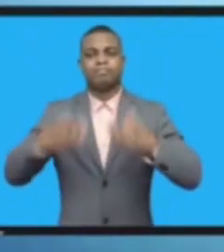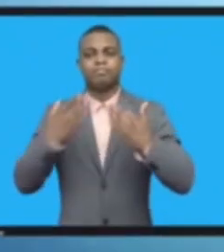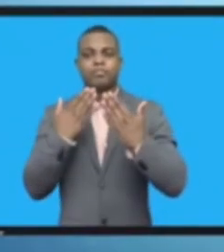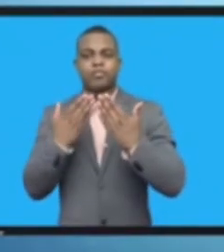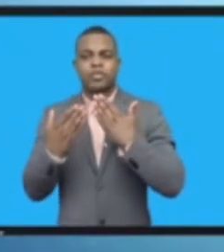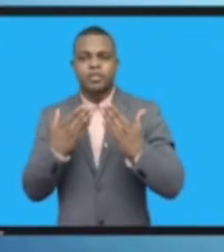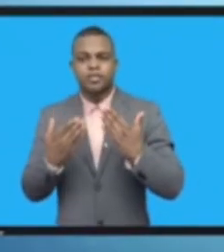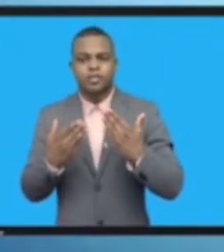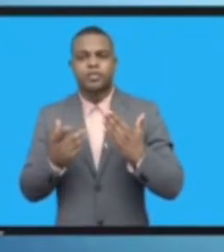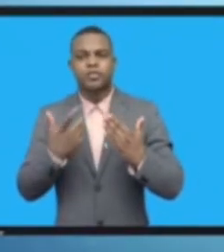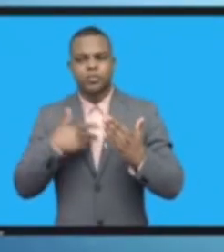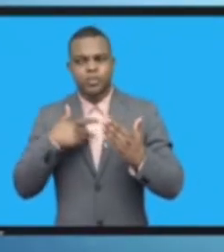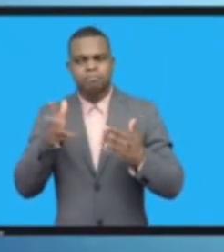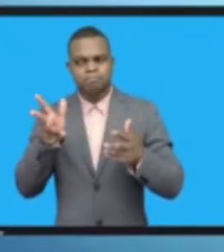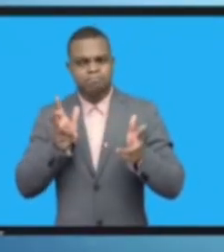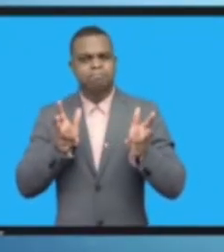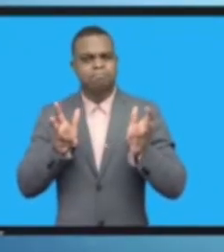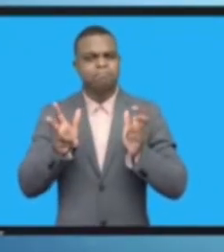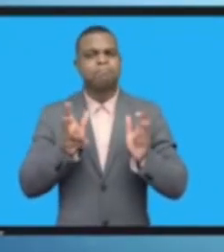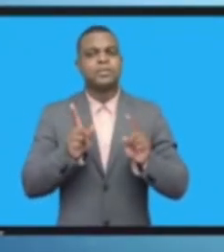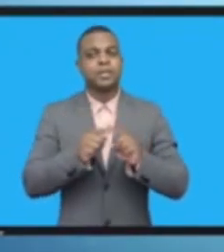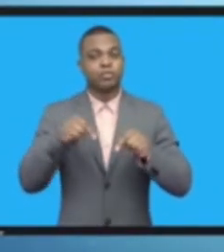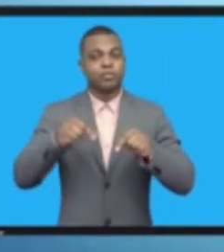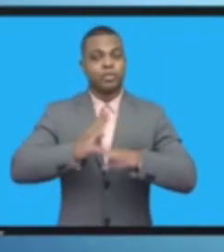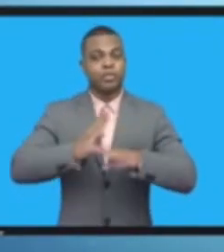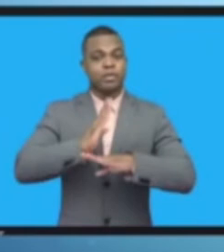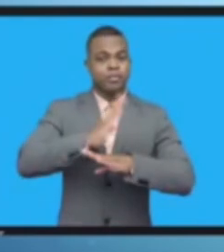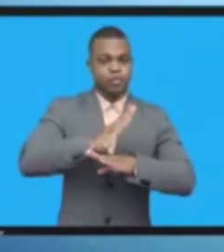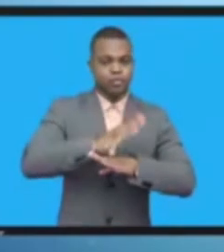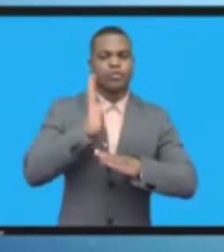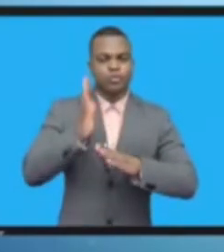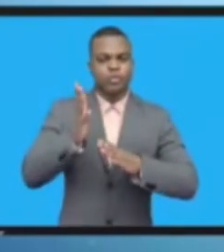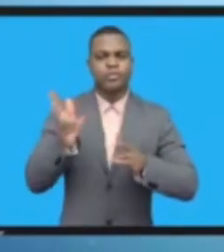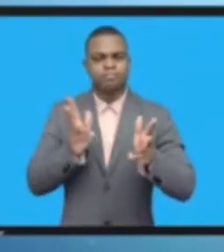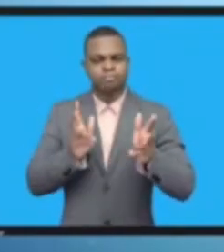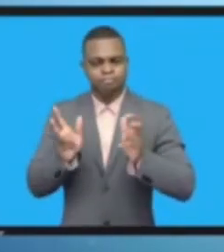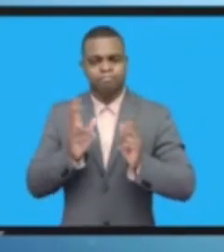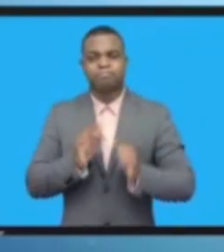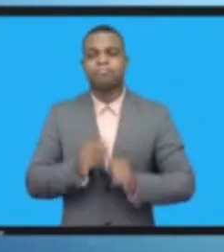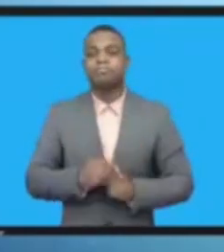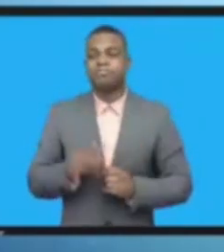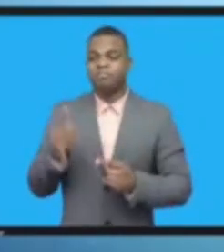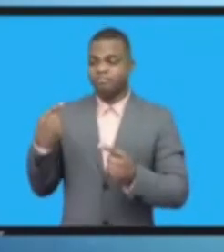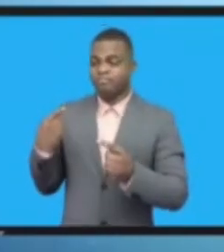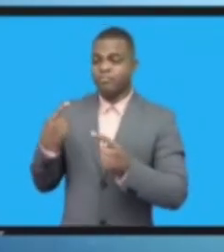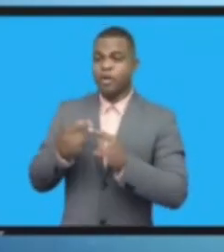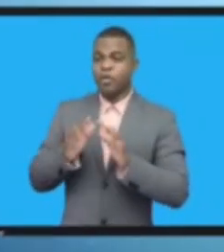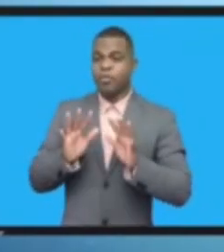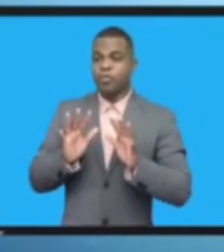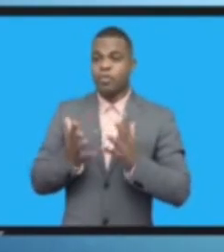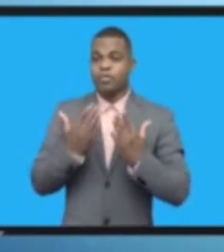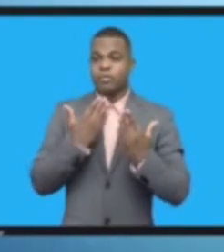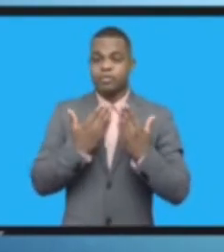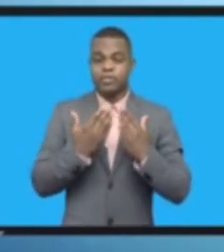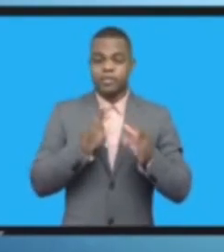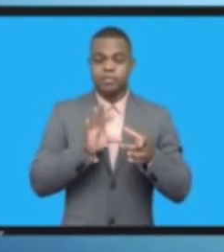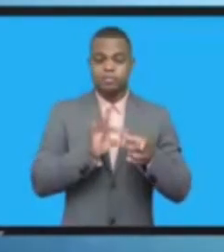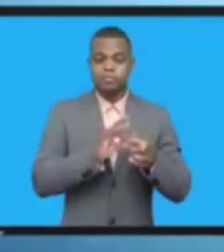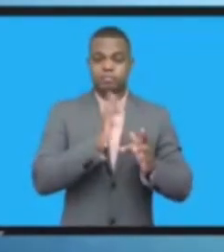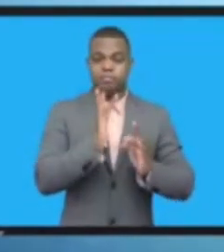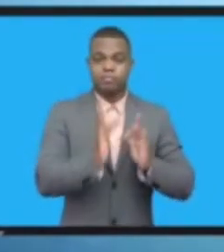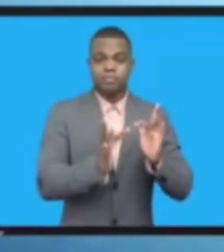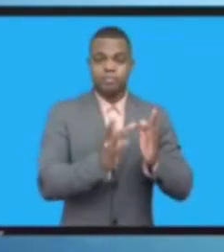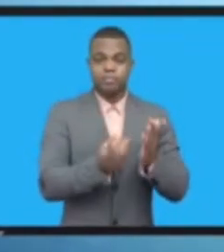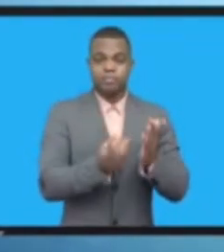القمة العالمية لمجتمع المعلومات الأولى لطالما تعجبنا لمشاكل